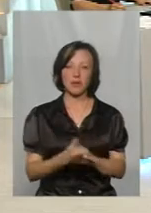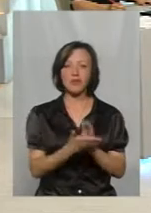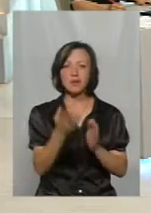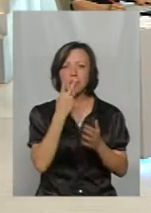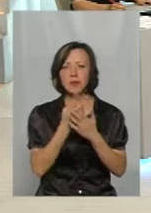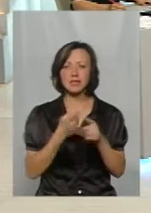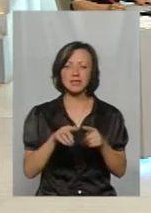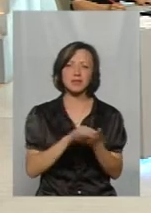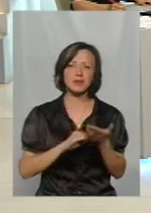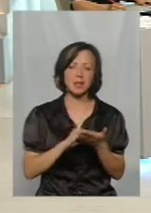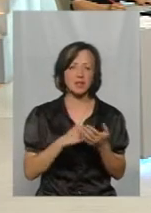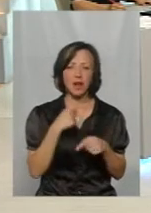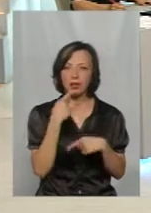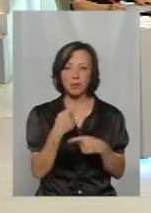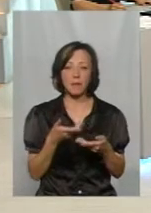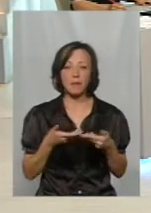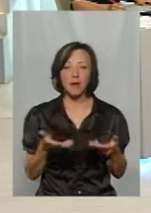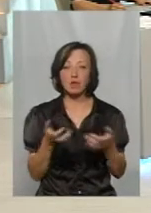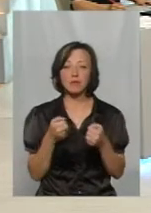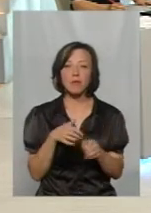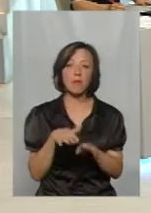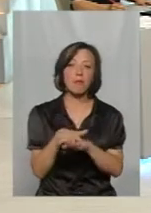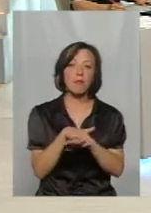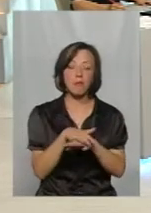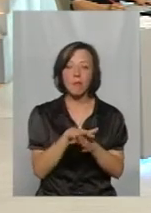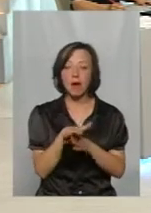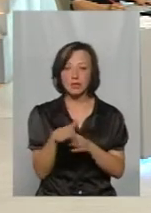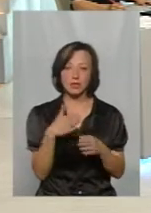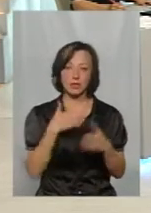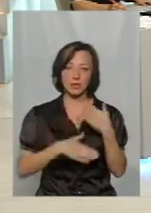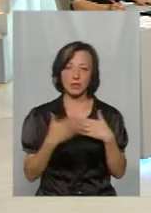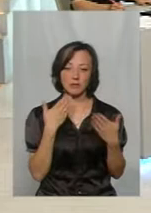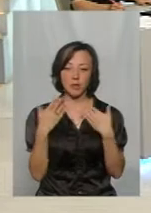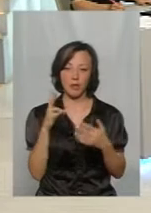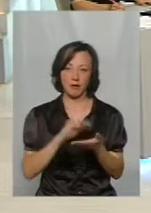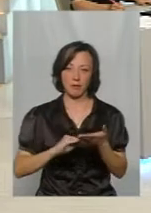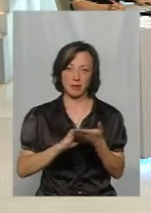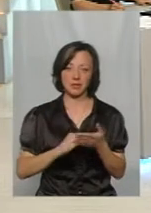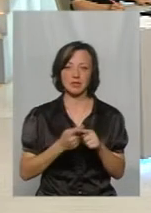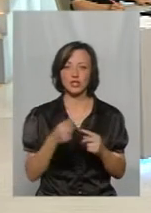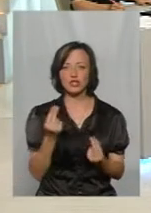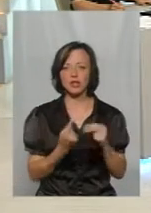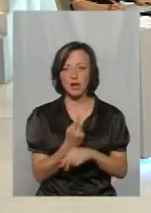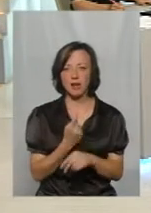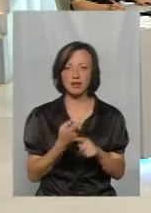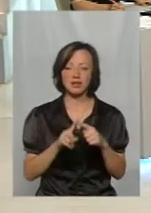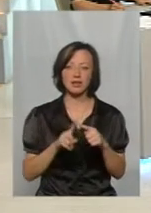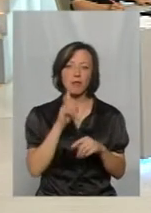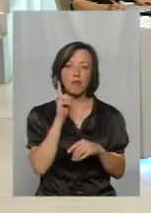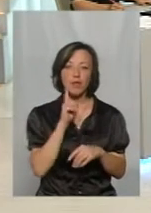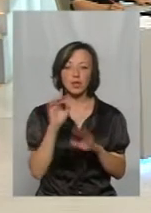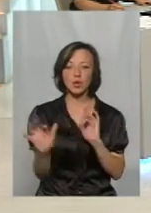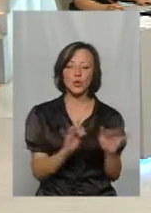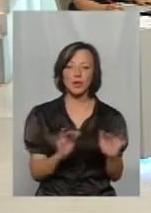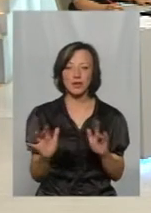бачили ці репетиції. Я кажу, ми отримуємо масу задоволення, навіть спілкуючись на репетиціях. Ці жарти, ця молодість, ця